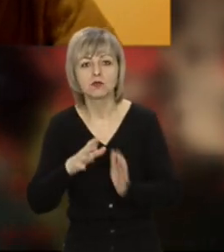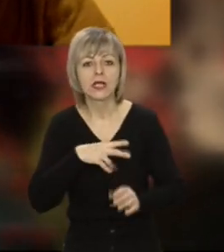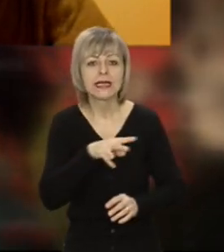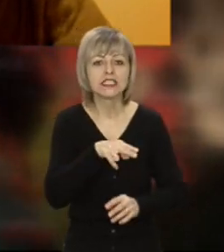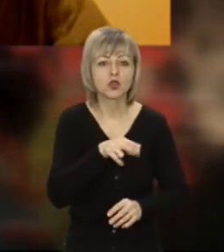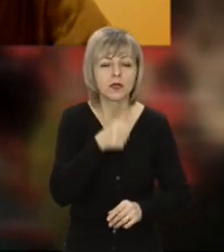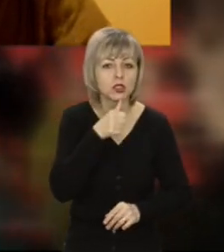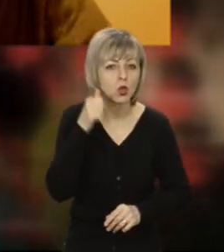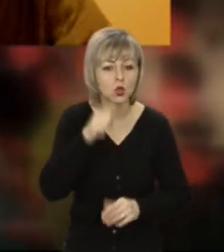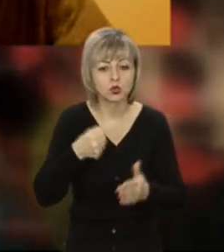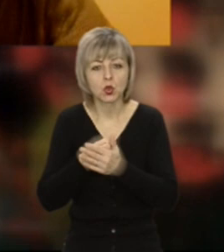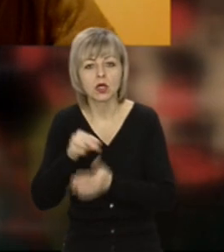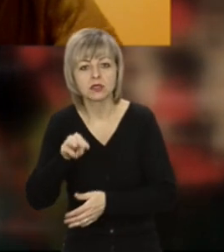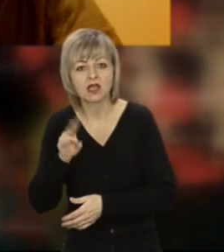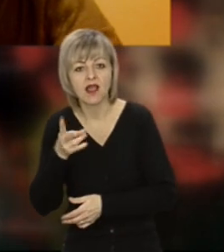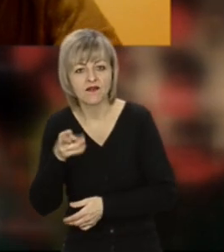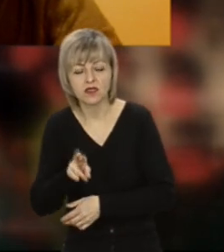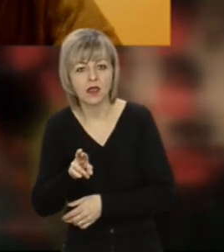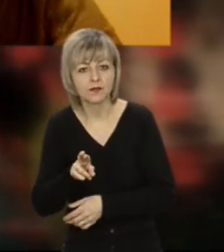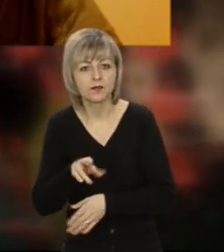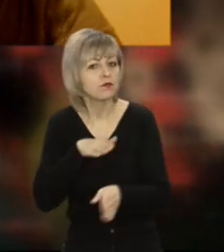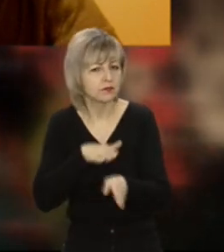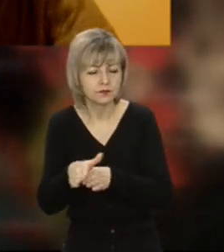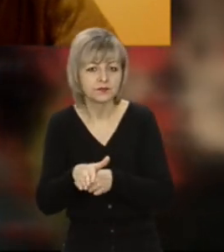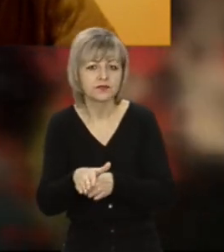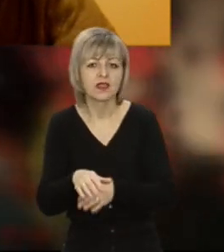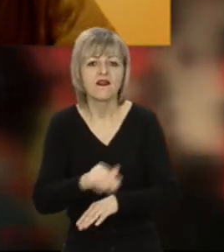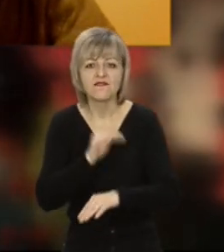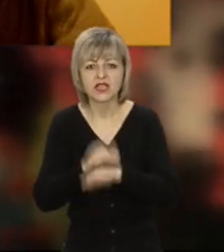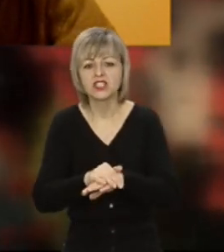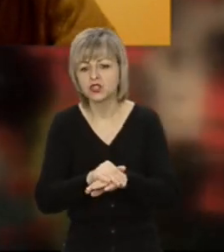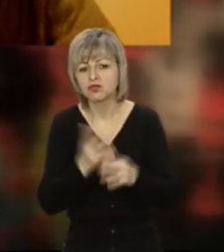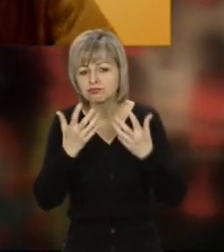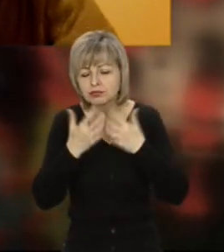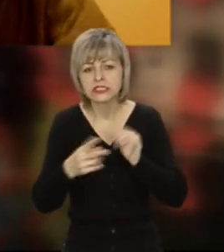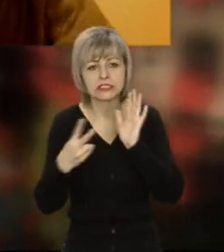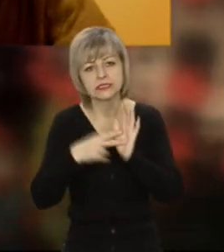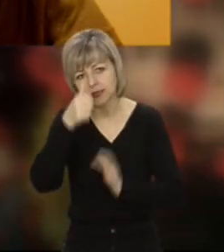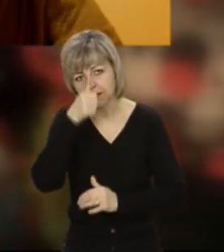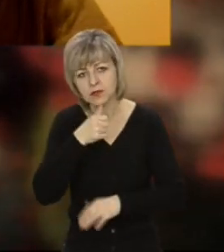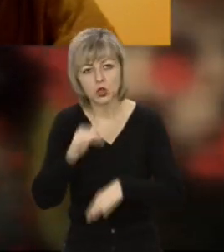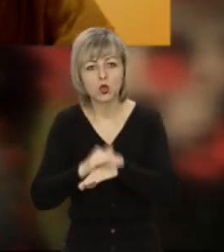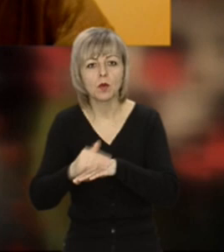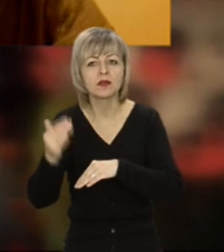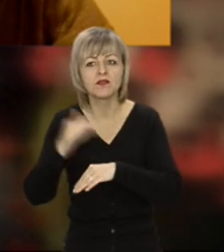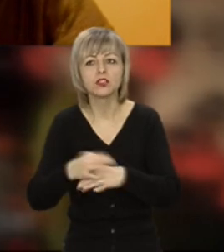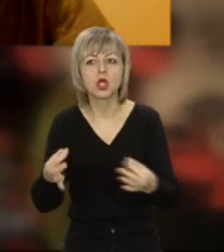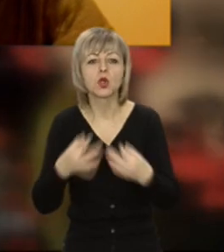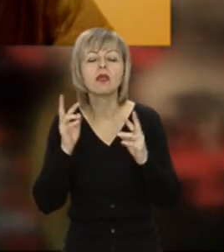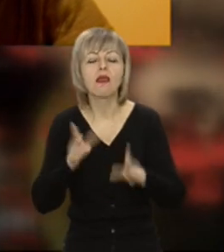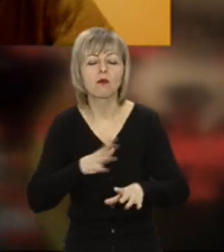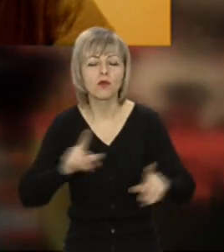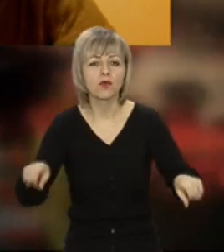листопада минулого року, по травень включно, тобто фактично 7 місяців. Доброго вечора вам, пане Олександре. Розкажіть, як був